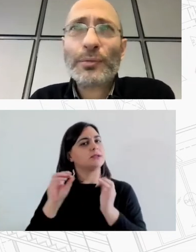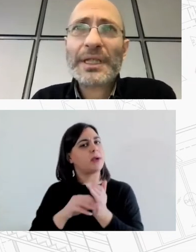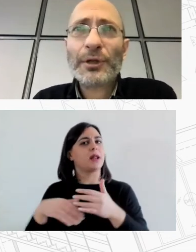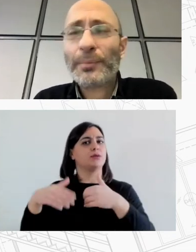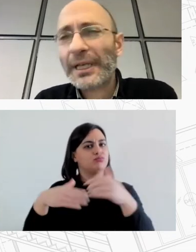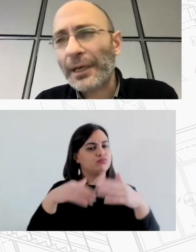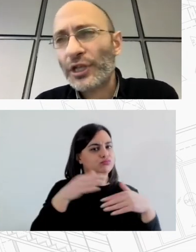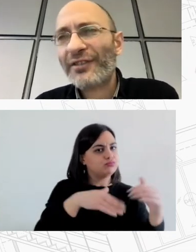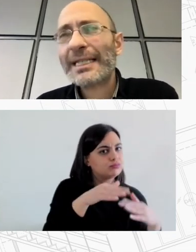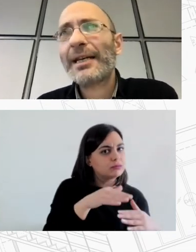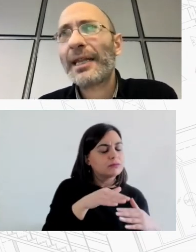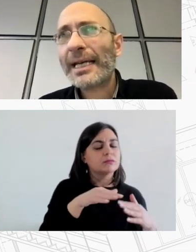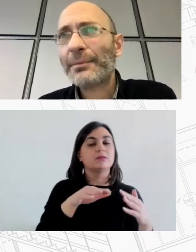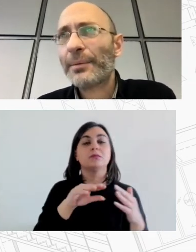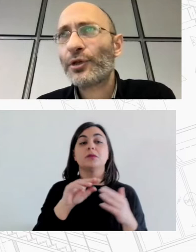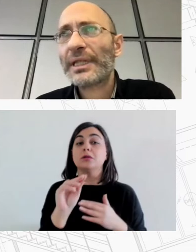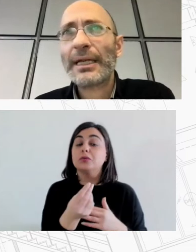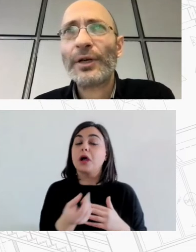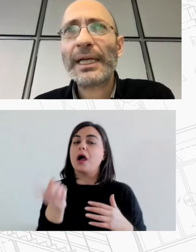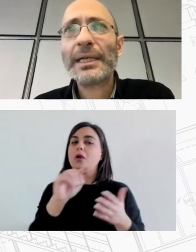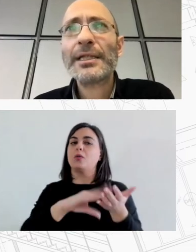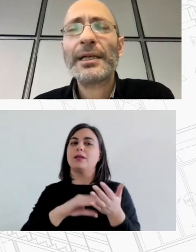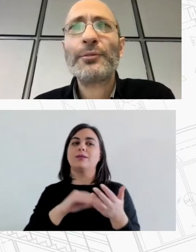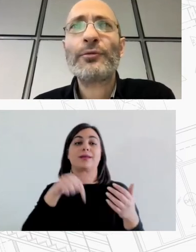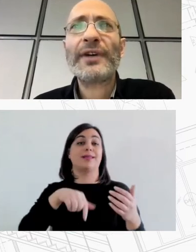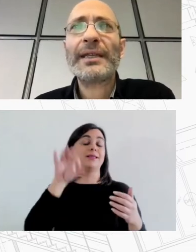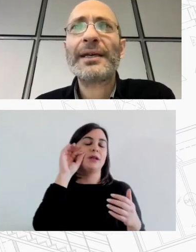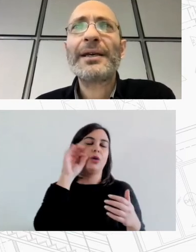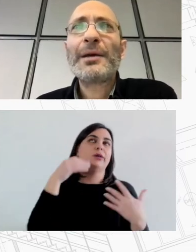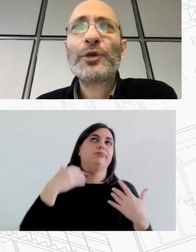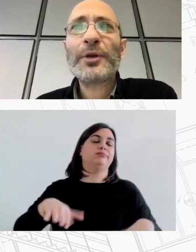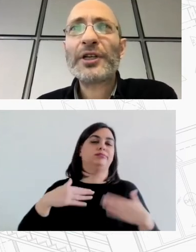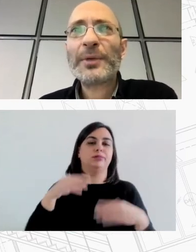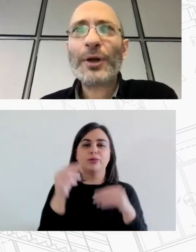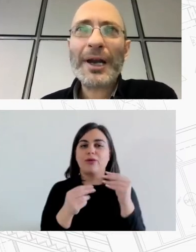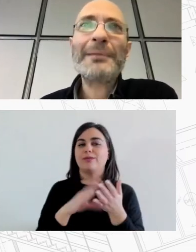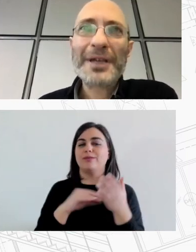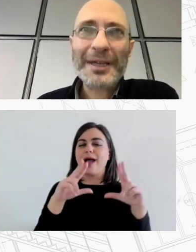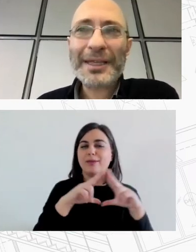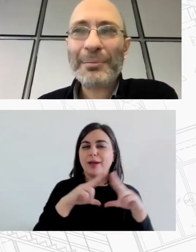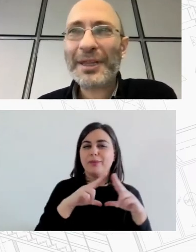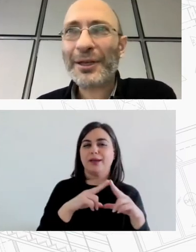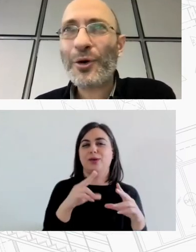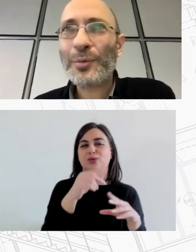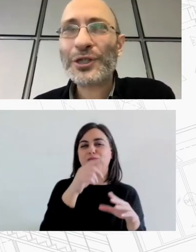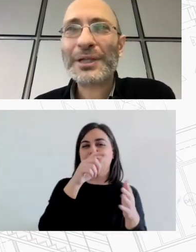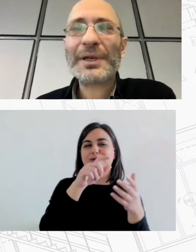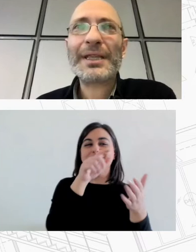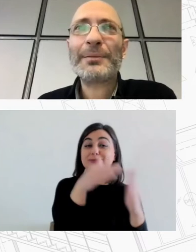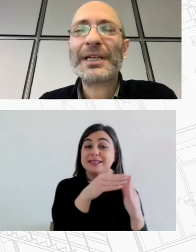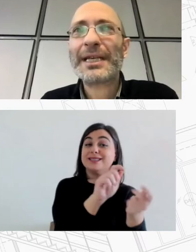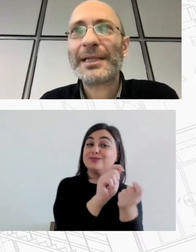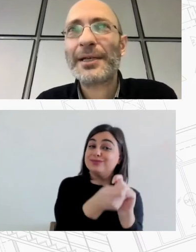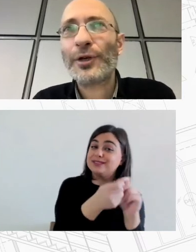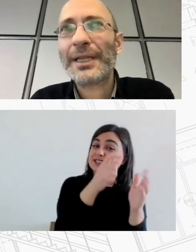μισθώσεων μέσα από την οποία κυρίως εκφράστηκαν ειδικά στην περίπτωση της Θεσσαλονίκης που φαίνεται πιο περιορισμένο αλλά ιδιαίτερα επιθετικό όπως είπε